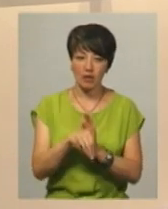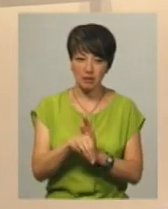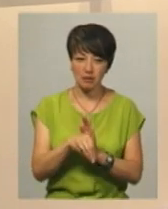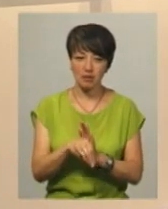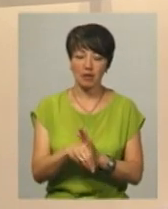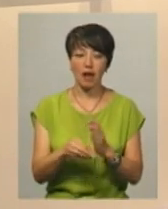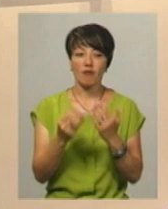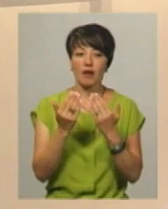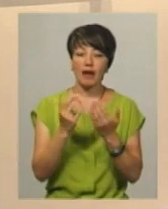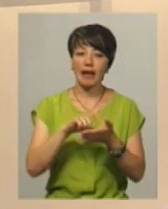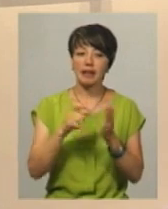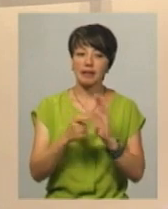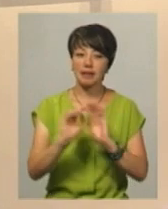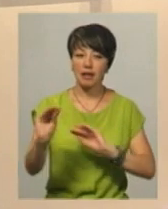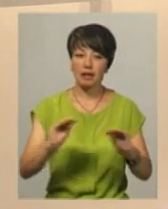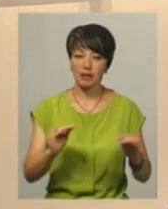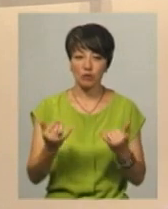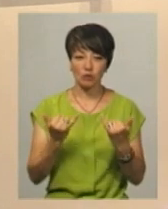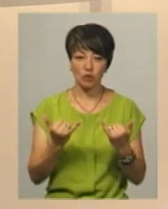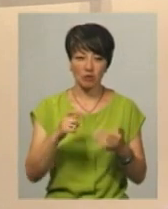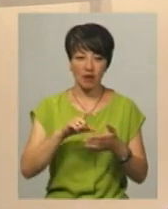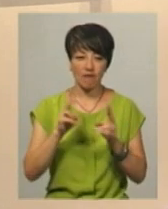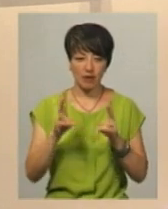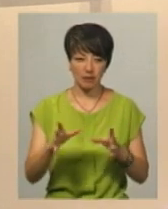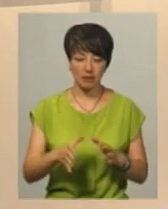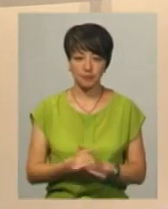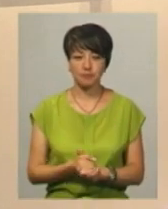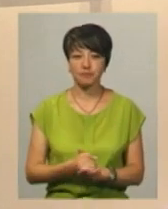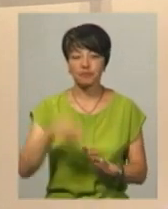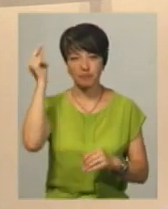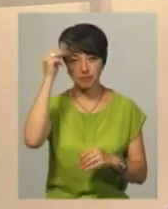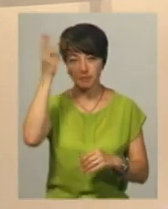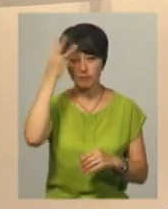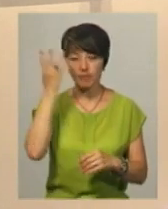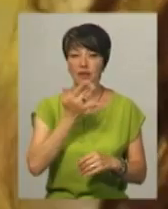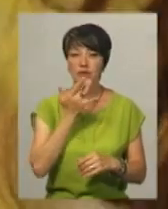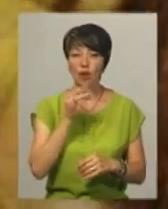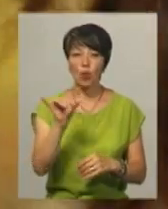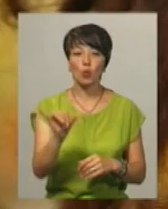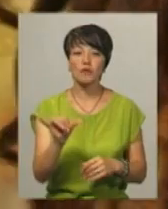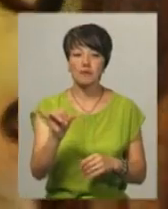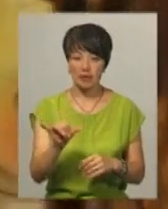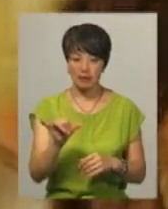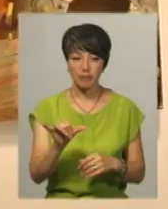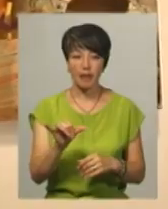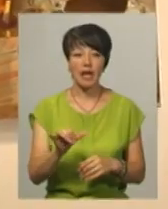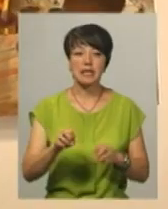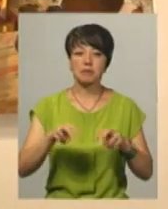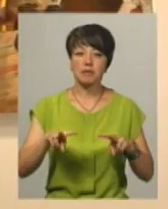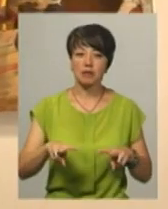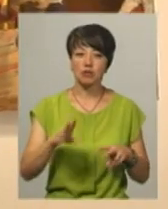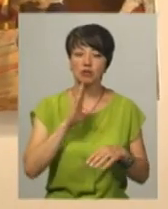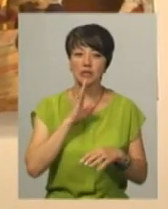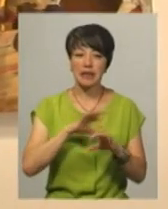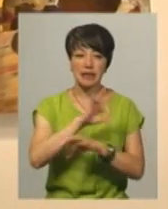в інтер'єр сучасної квартири. Лідія Мельничук навчалася Хмельницькому національному університеті за спеціальністю